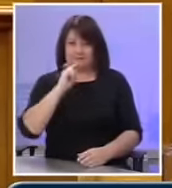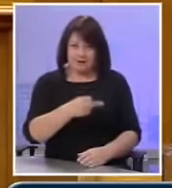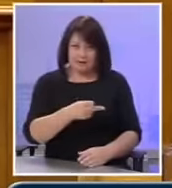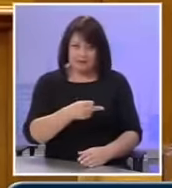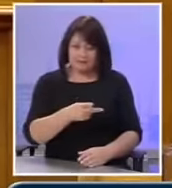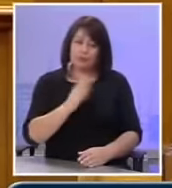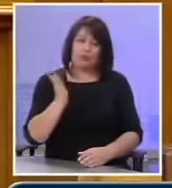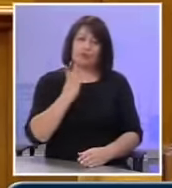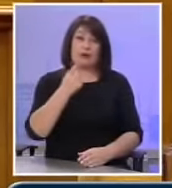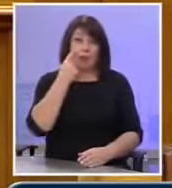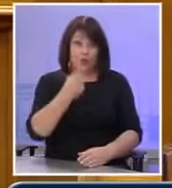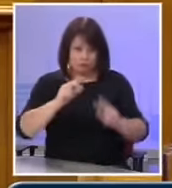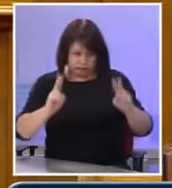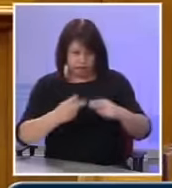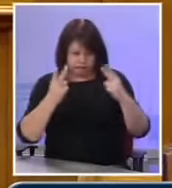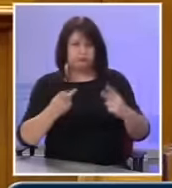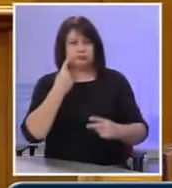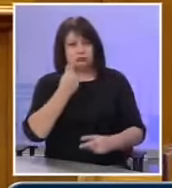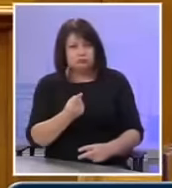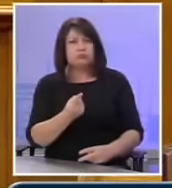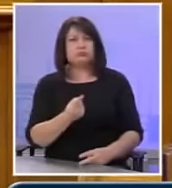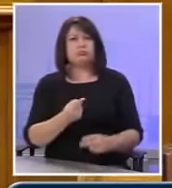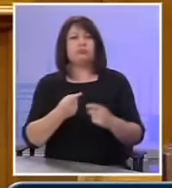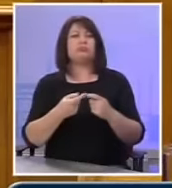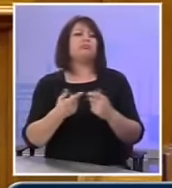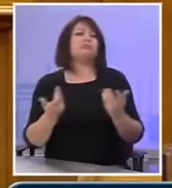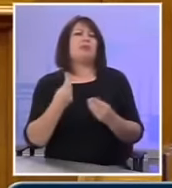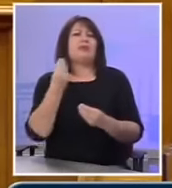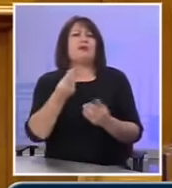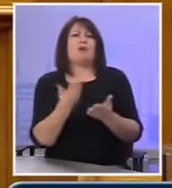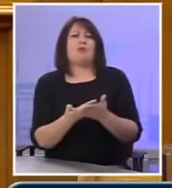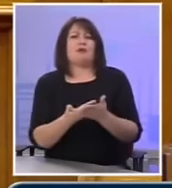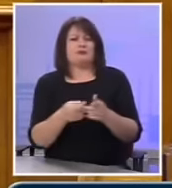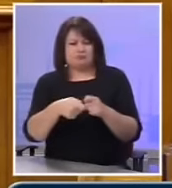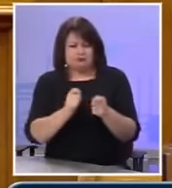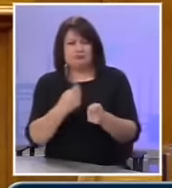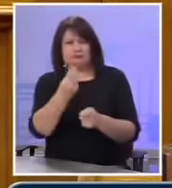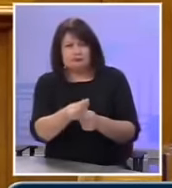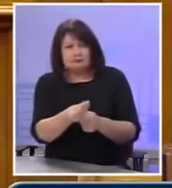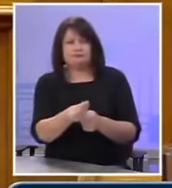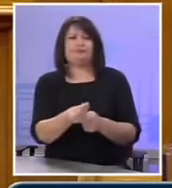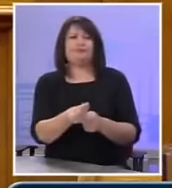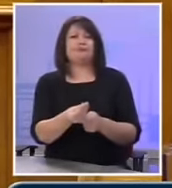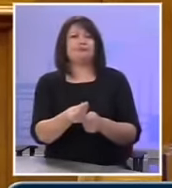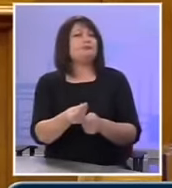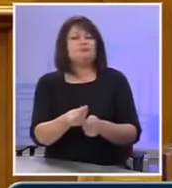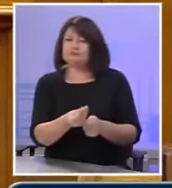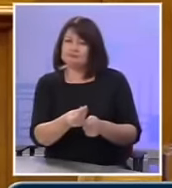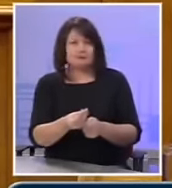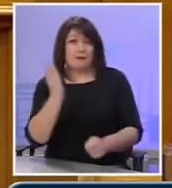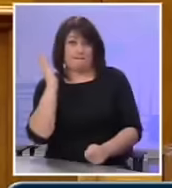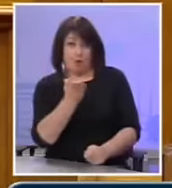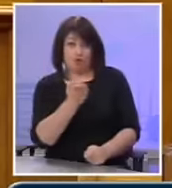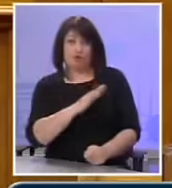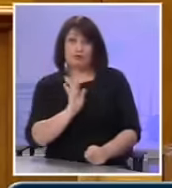ότι όταν διαπιστώσουμε ότι δεν κόβουν αποδείξεις, δεν θα πάρει πρόστιμο, αλλά